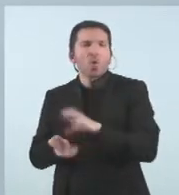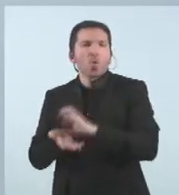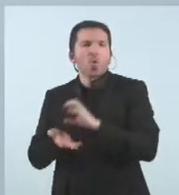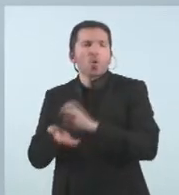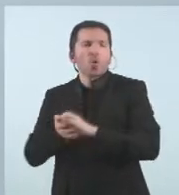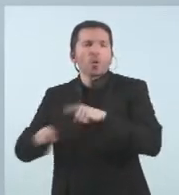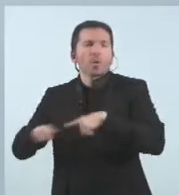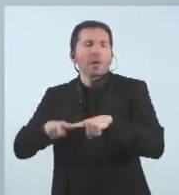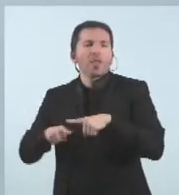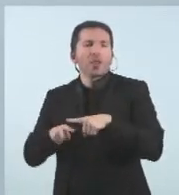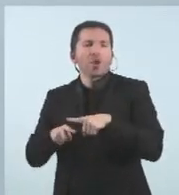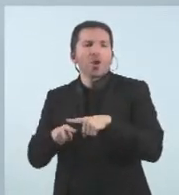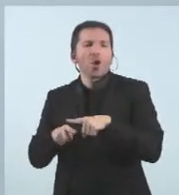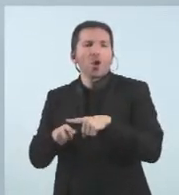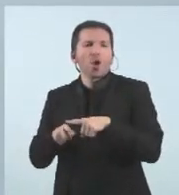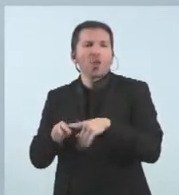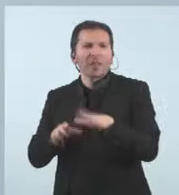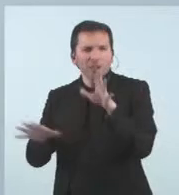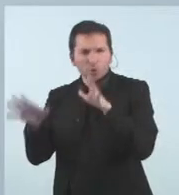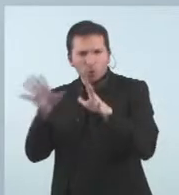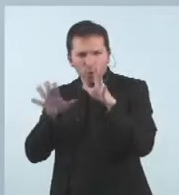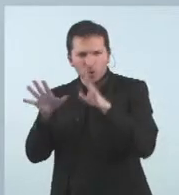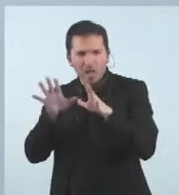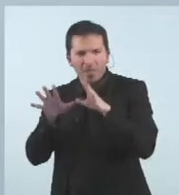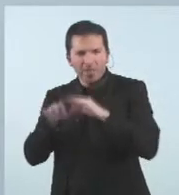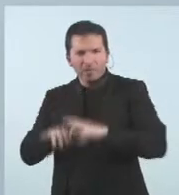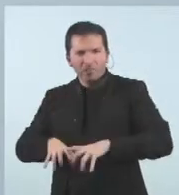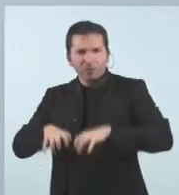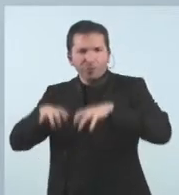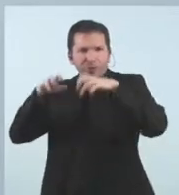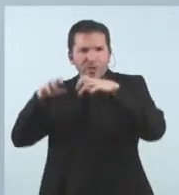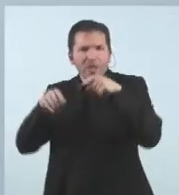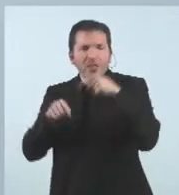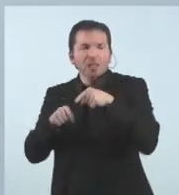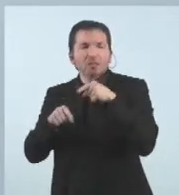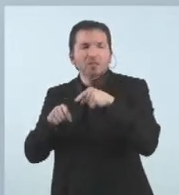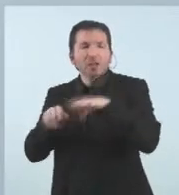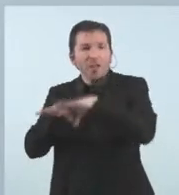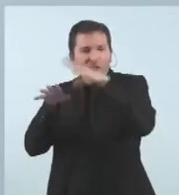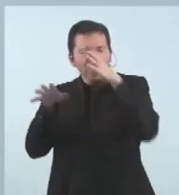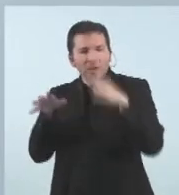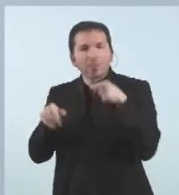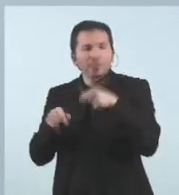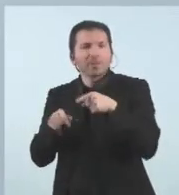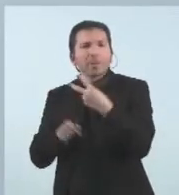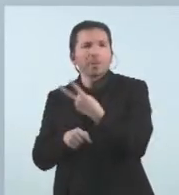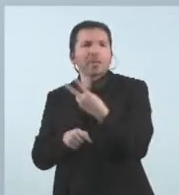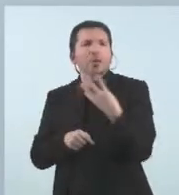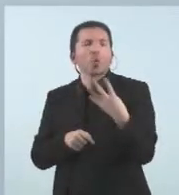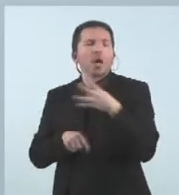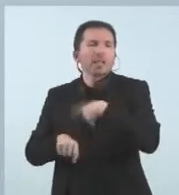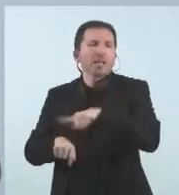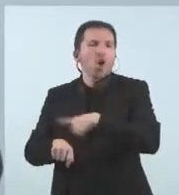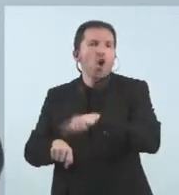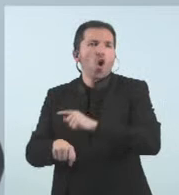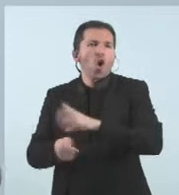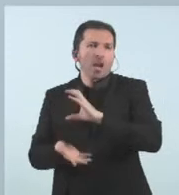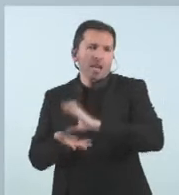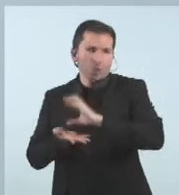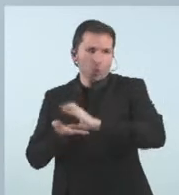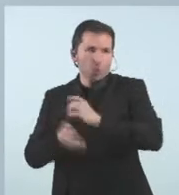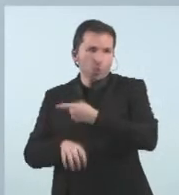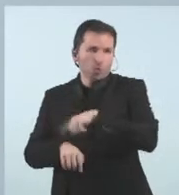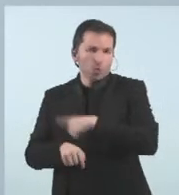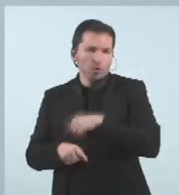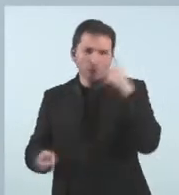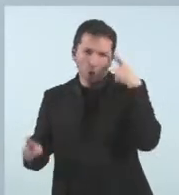esgoten la capa d'osó i casos fluorats d'efecte hivernacle, de 24 hores. Així doncs,